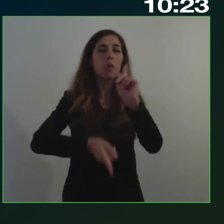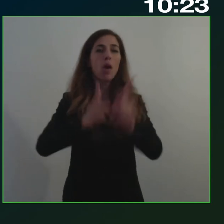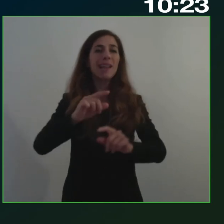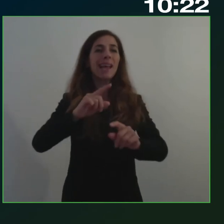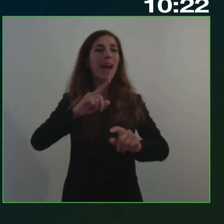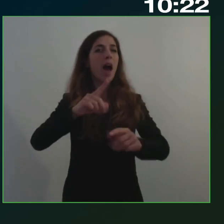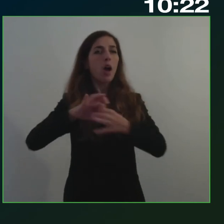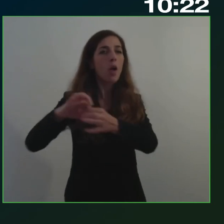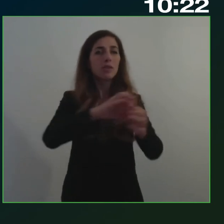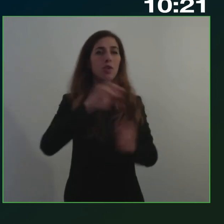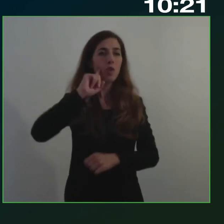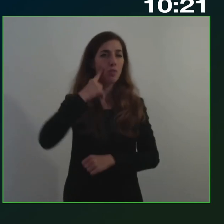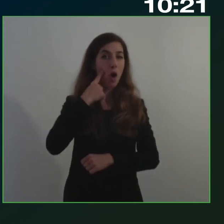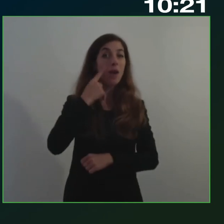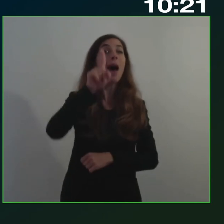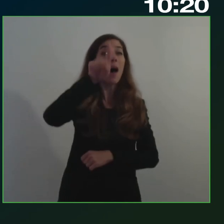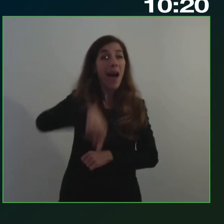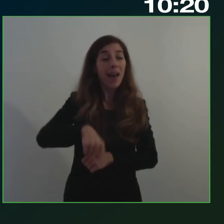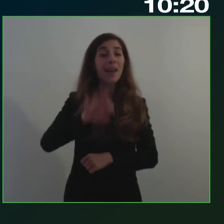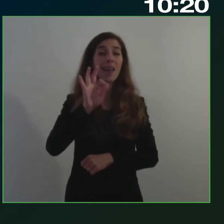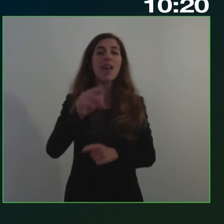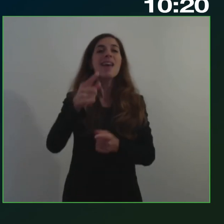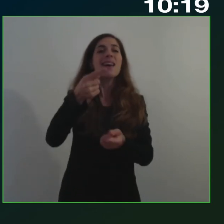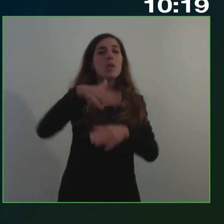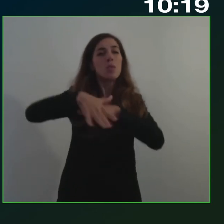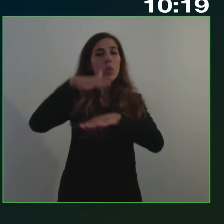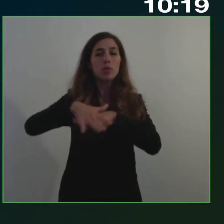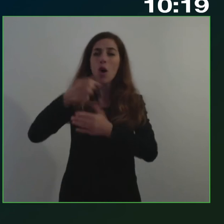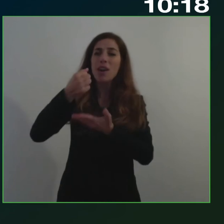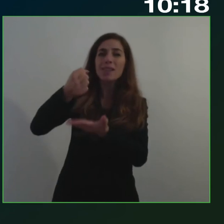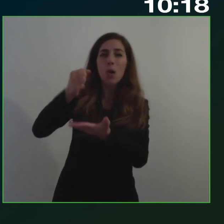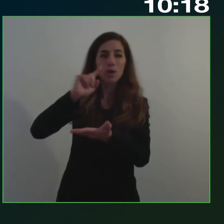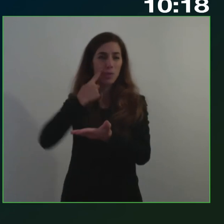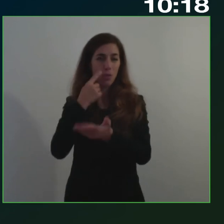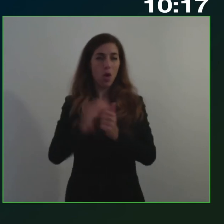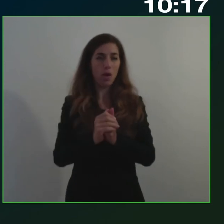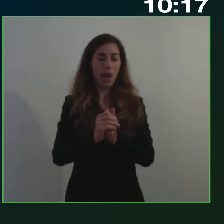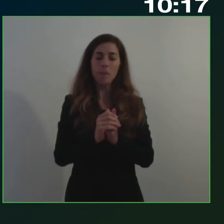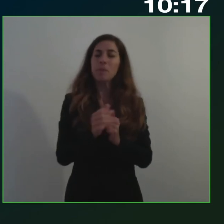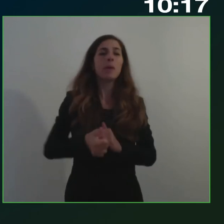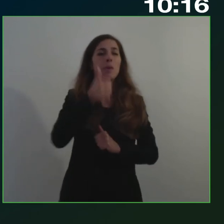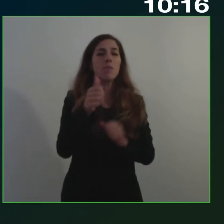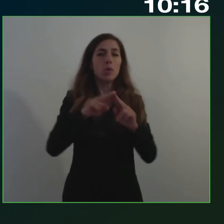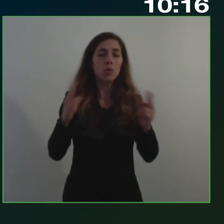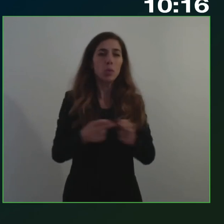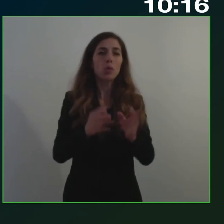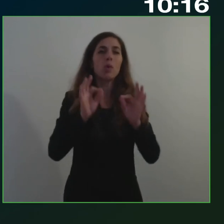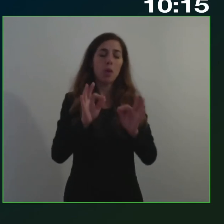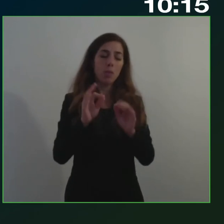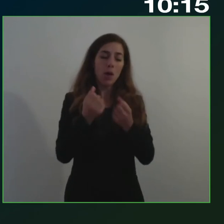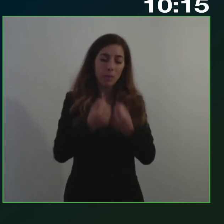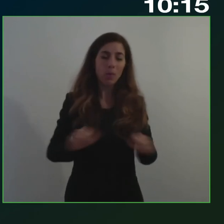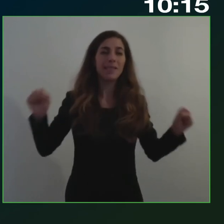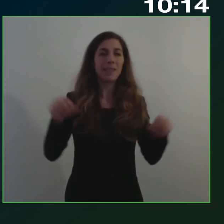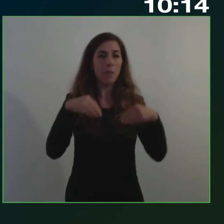gestione delle risorse che scaturiscono la politica di coesione intanto il tema della democrazia partecipativa del